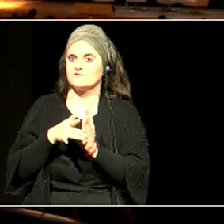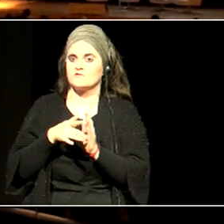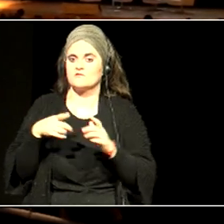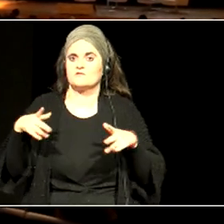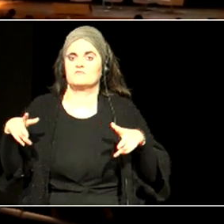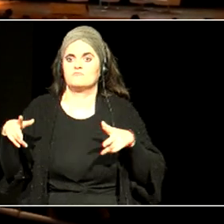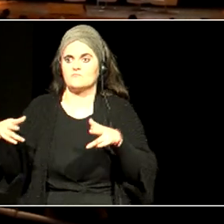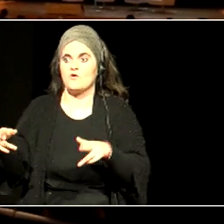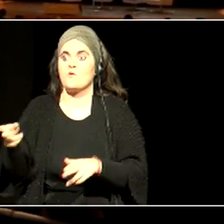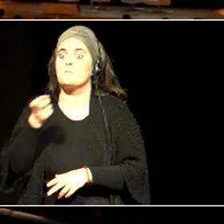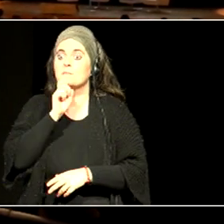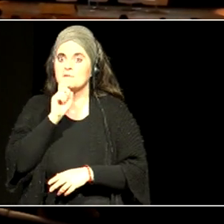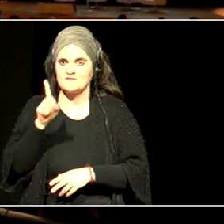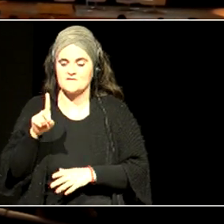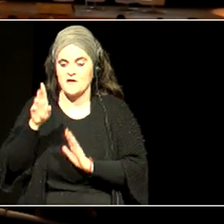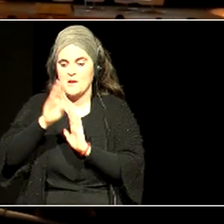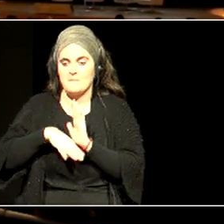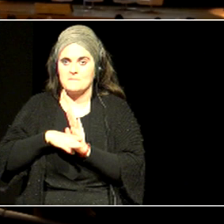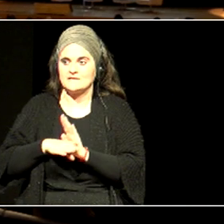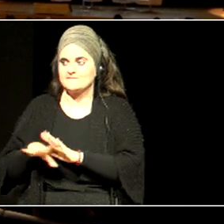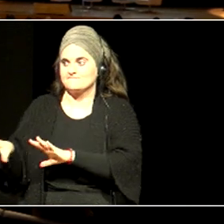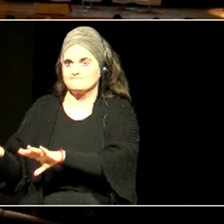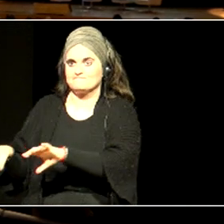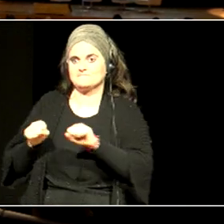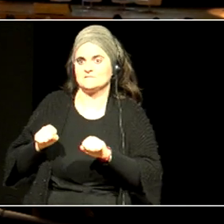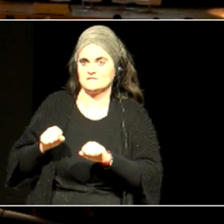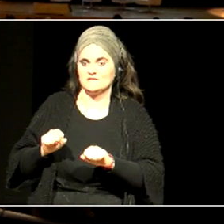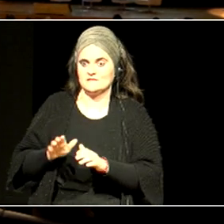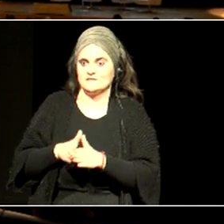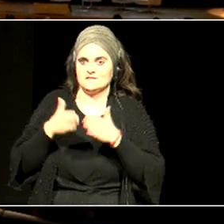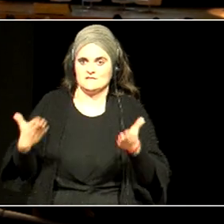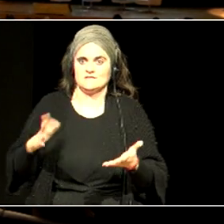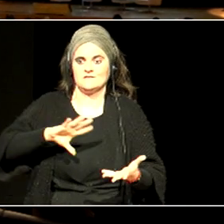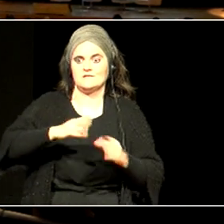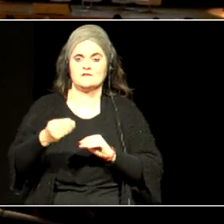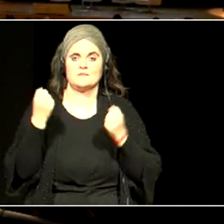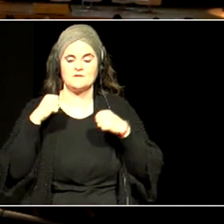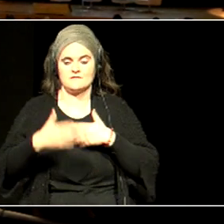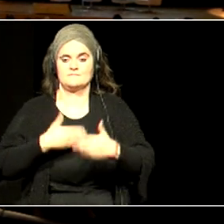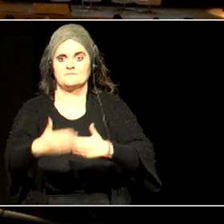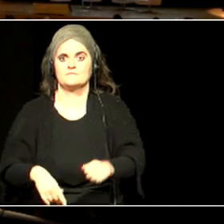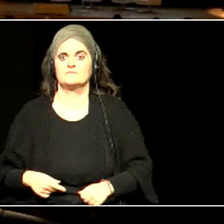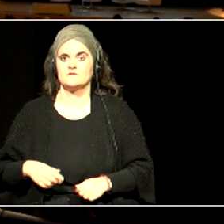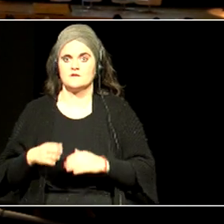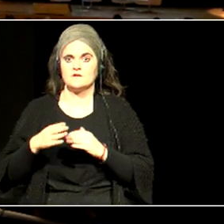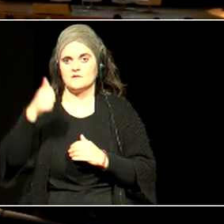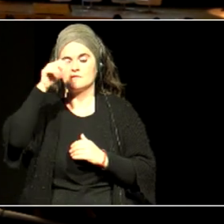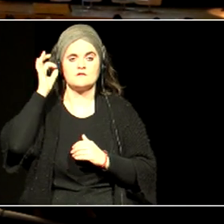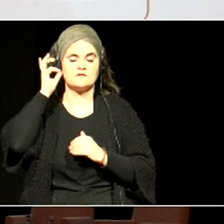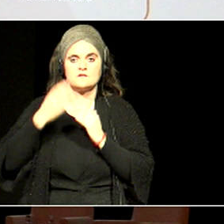saiena, es, planari ekitea, plana garatzea, ezkiretzaren bidean, bat